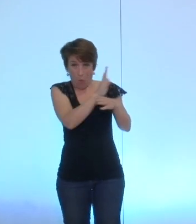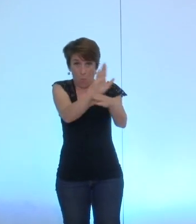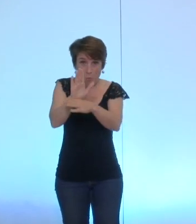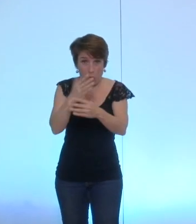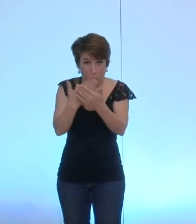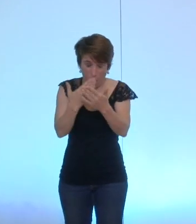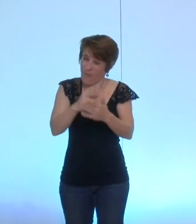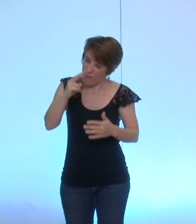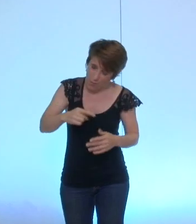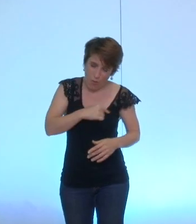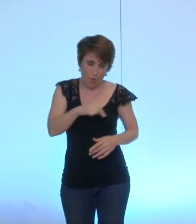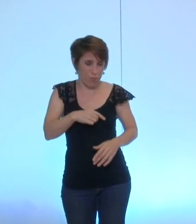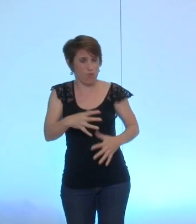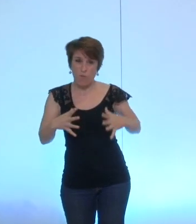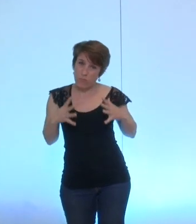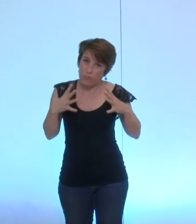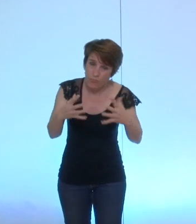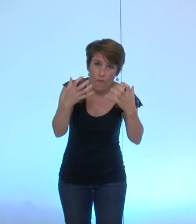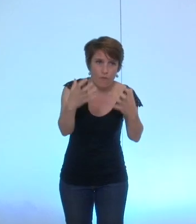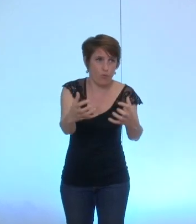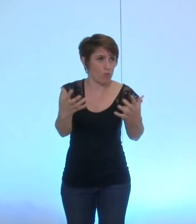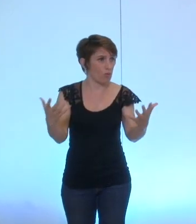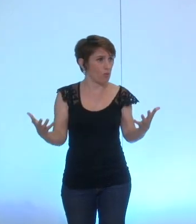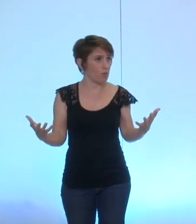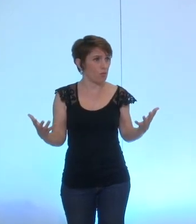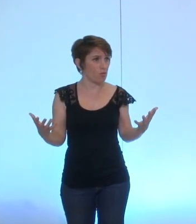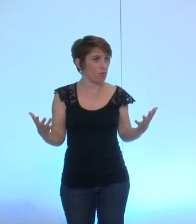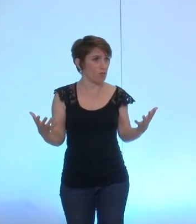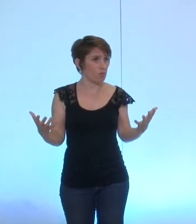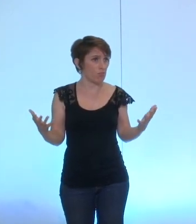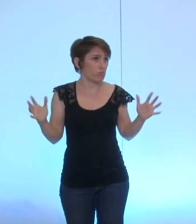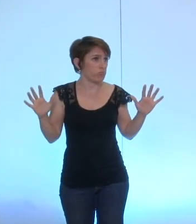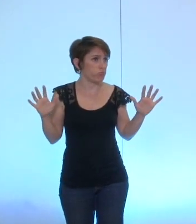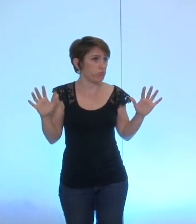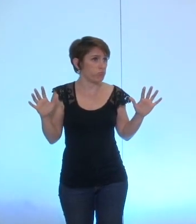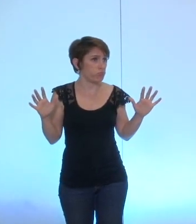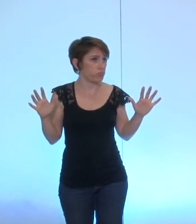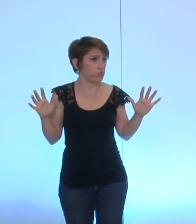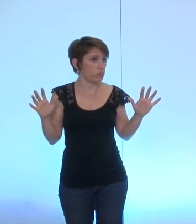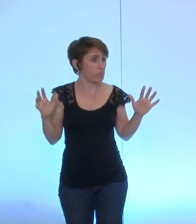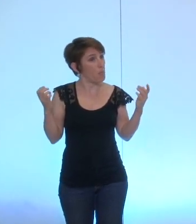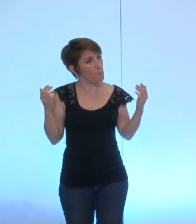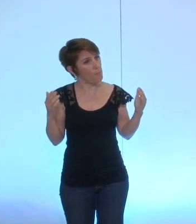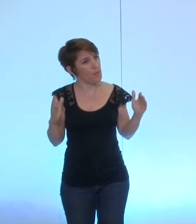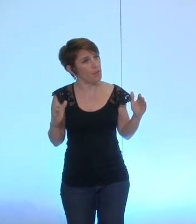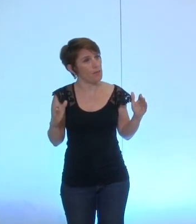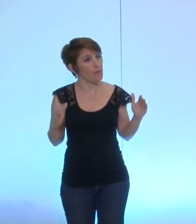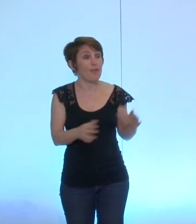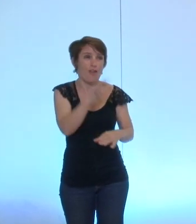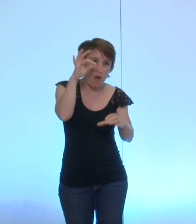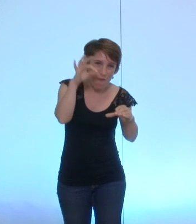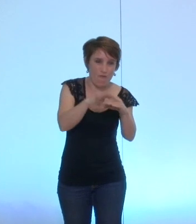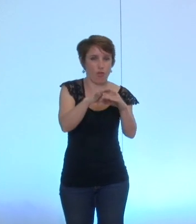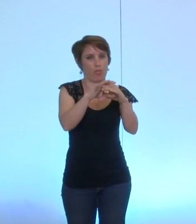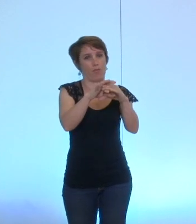me semble ou en tout cas des groupes qui se sont exprimés sur le sujet sans que on en soit à voter un truc